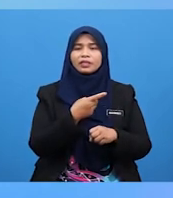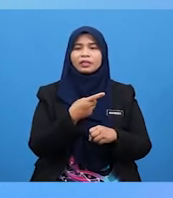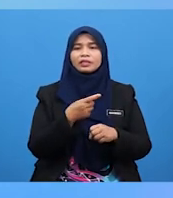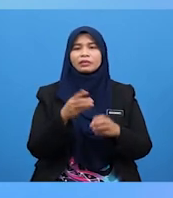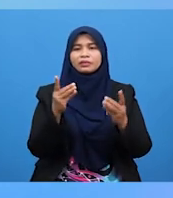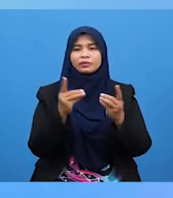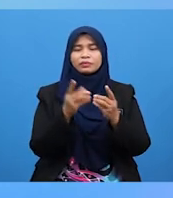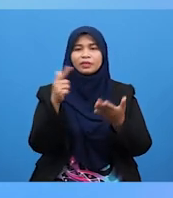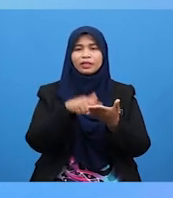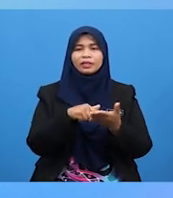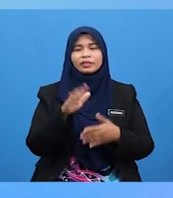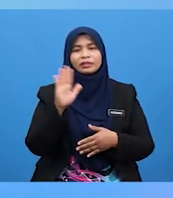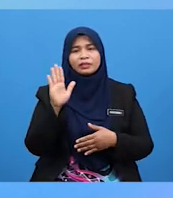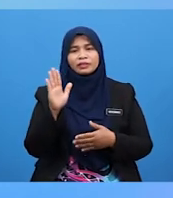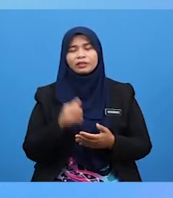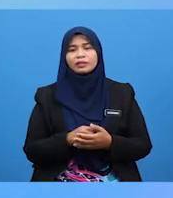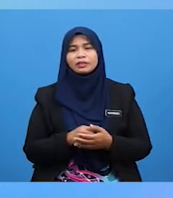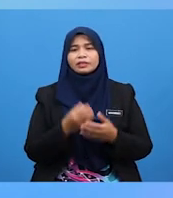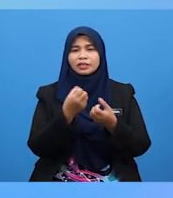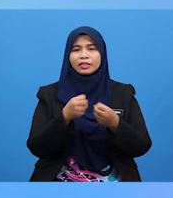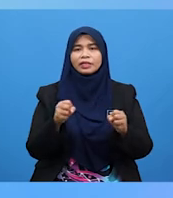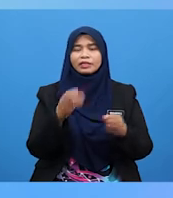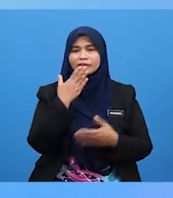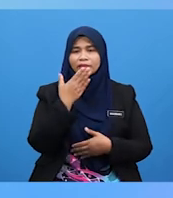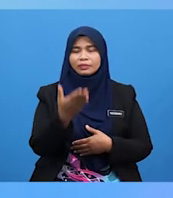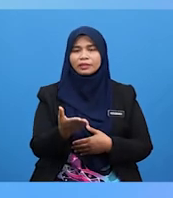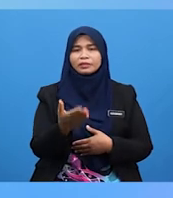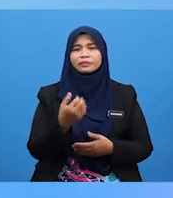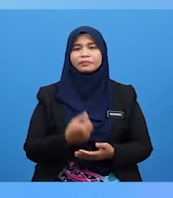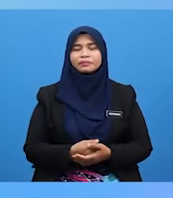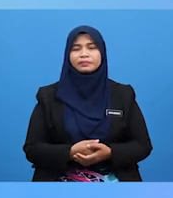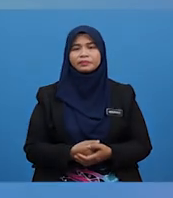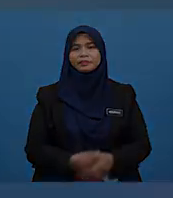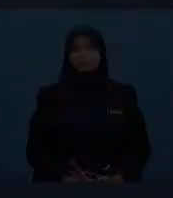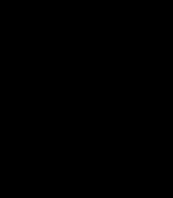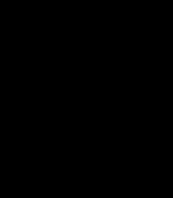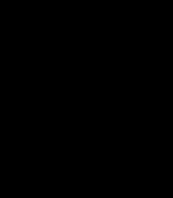Ketemu Lagi Bye Sekian Terima Kasih Altyazı Altyazı Melalui kasih